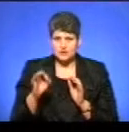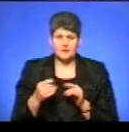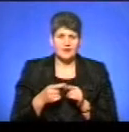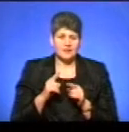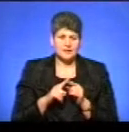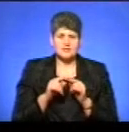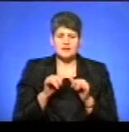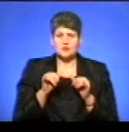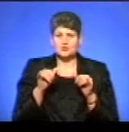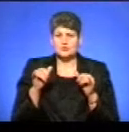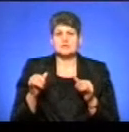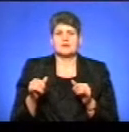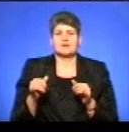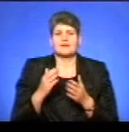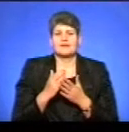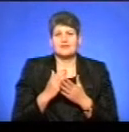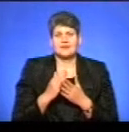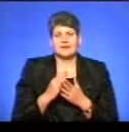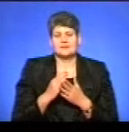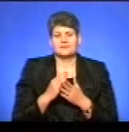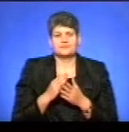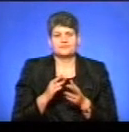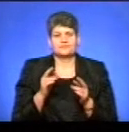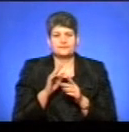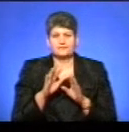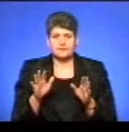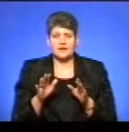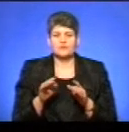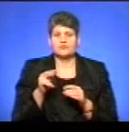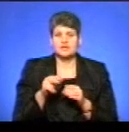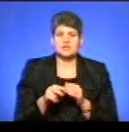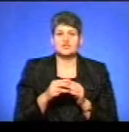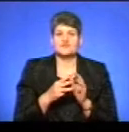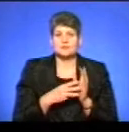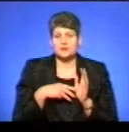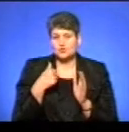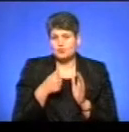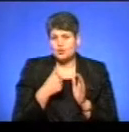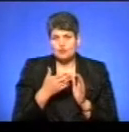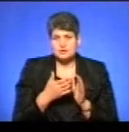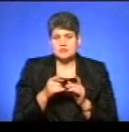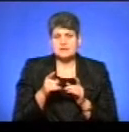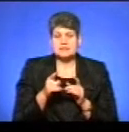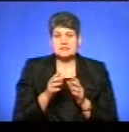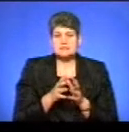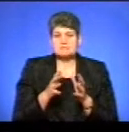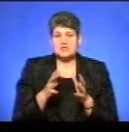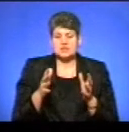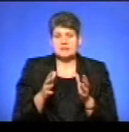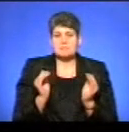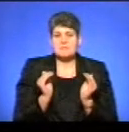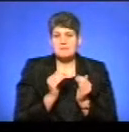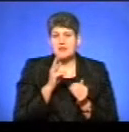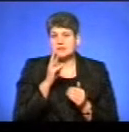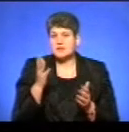це зростання є інституційним, оскільки у 2018 році у нас зросла мінімальна